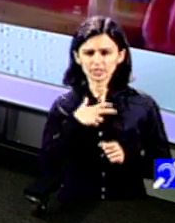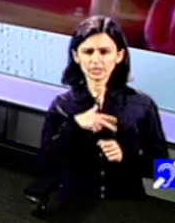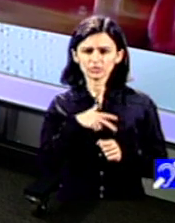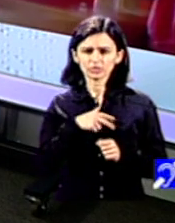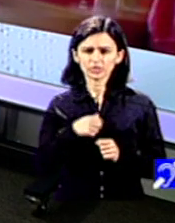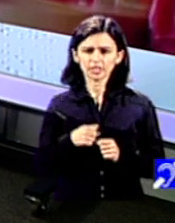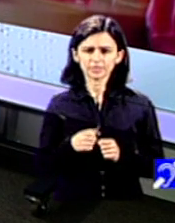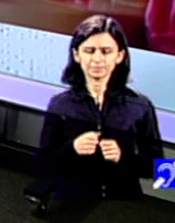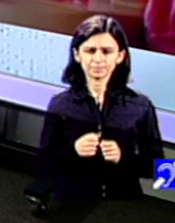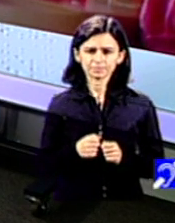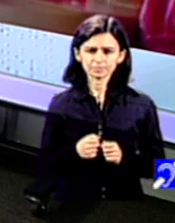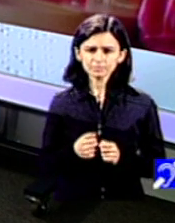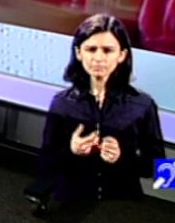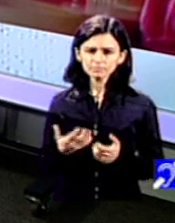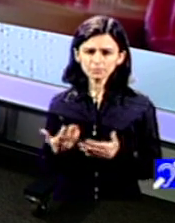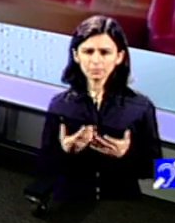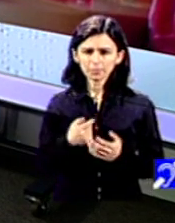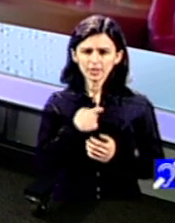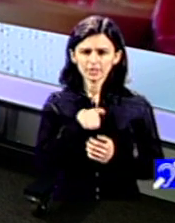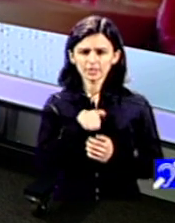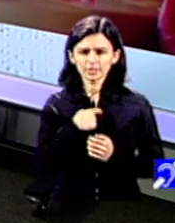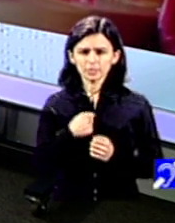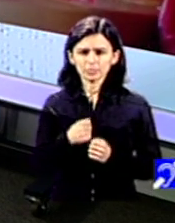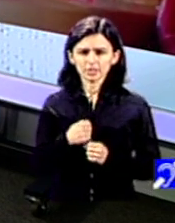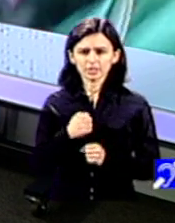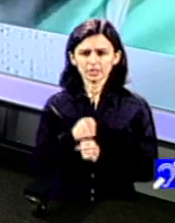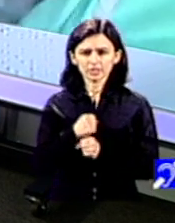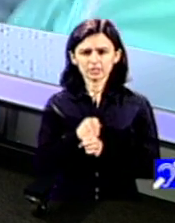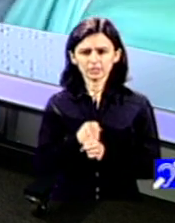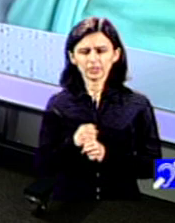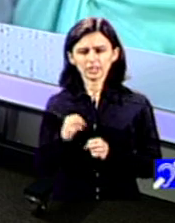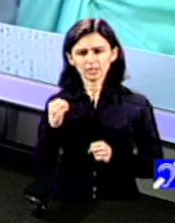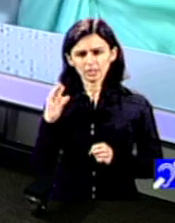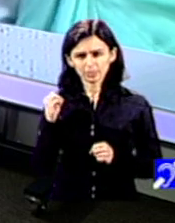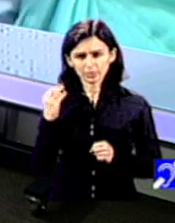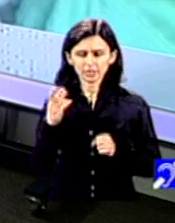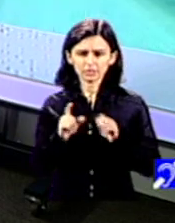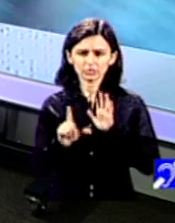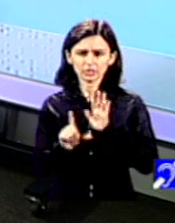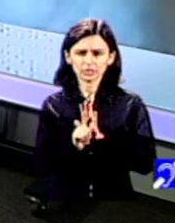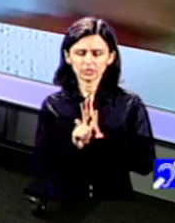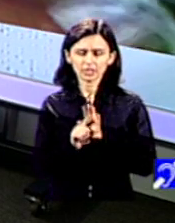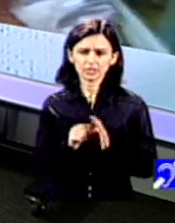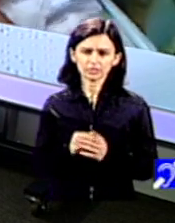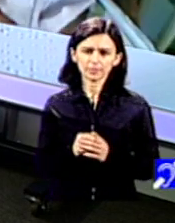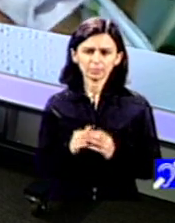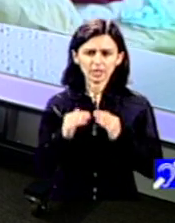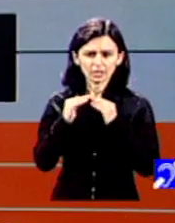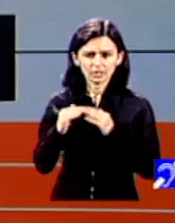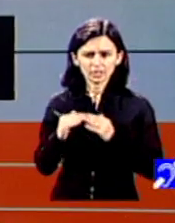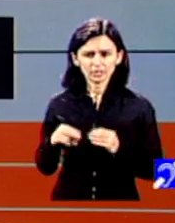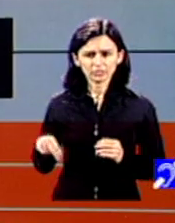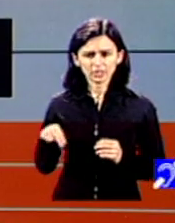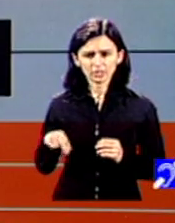de cel mai înalt nivel care poate să traseze doamnelor, domnilor politici, legislative, nu-i așa? Pe de altă parte, la nivel județean,